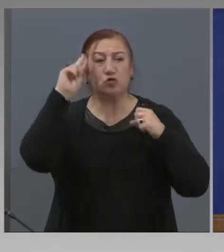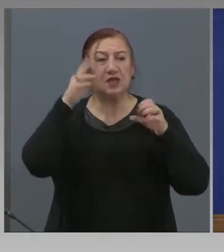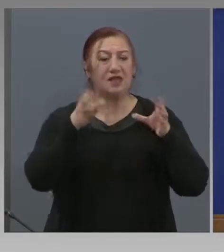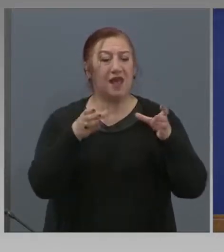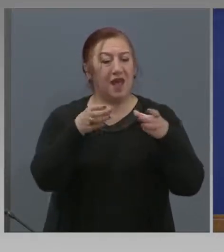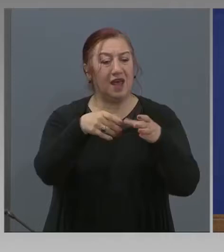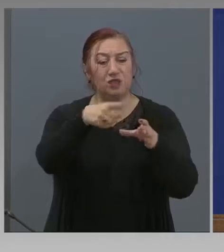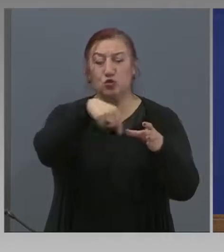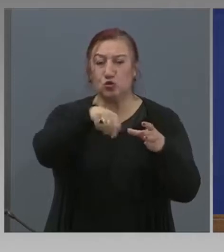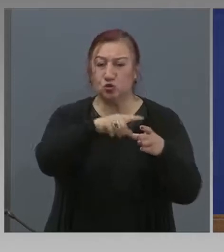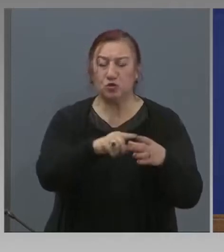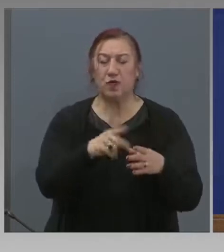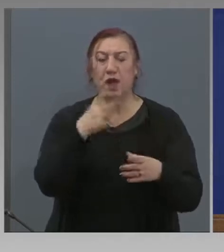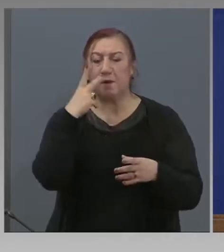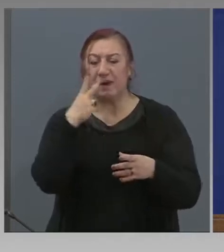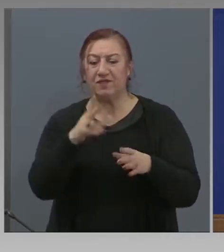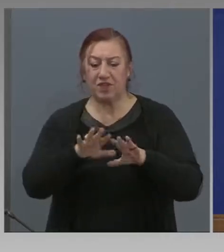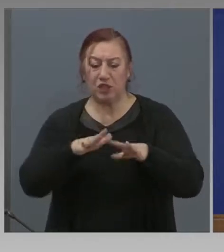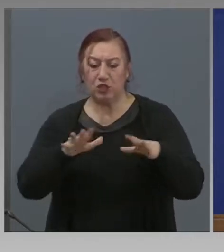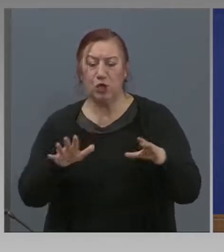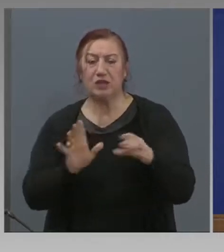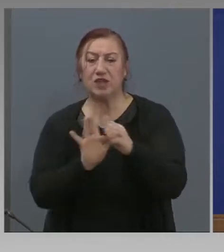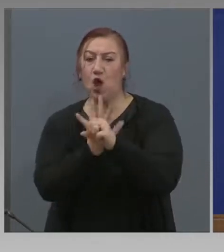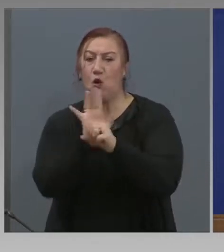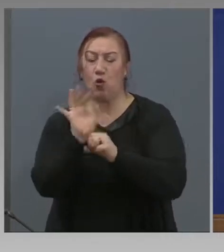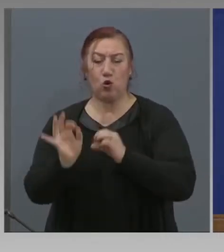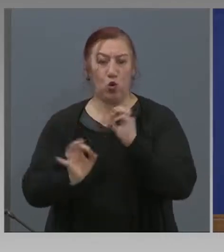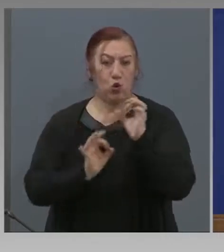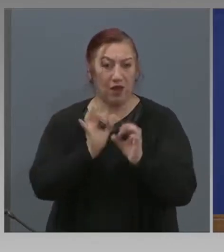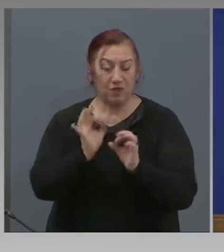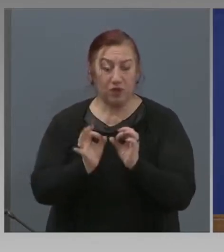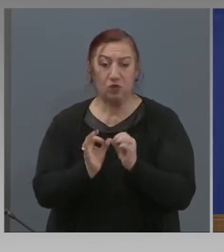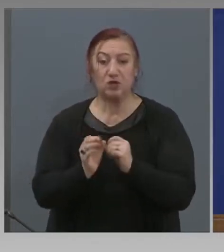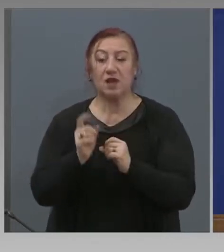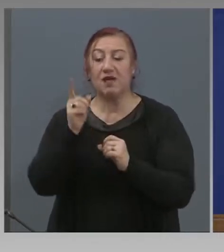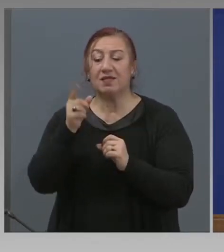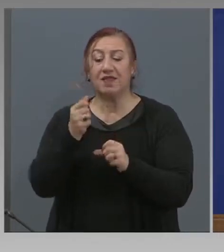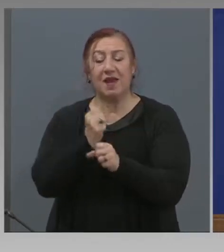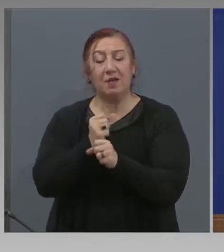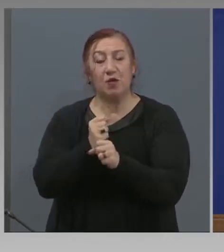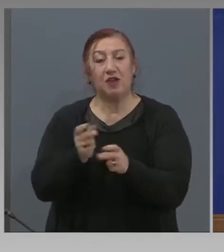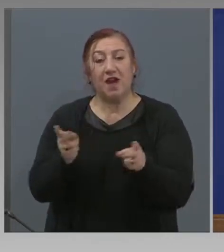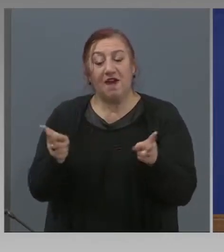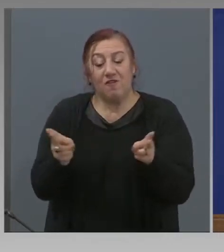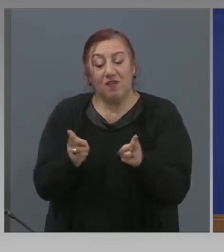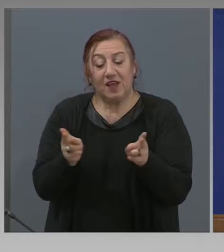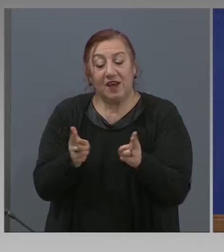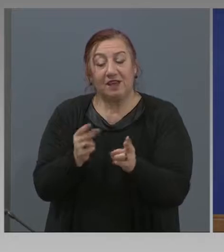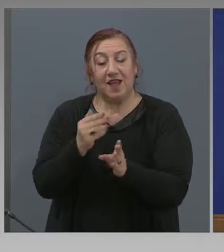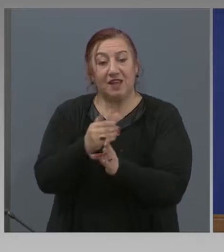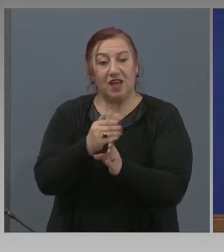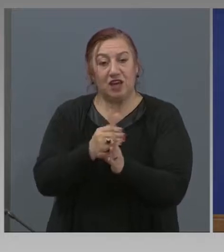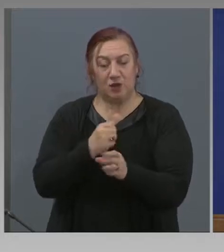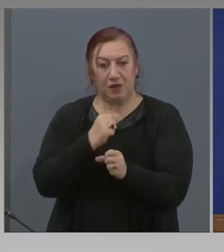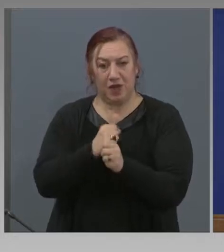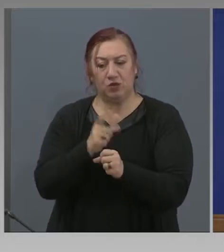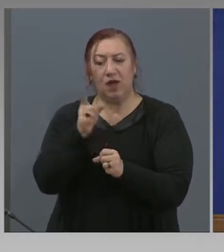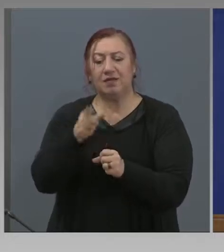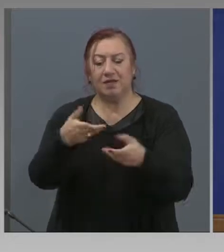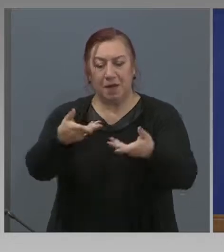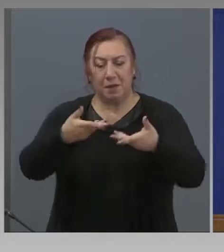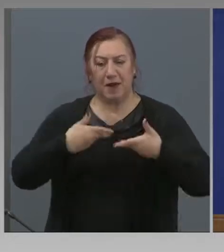ситуацията с коронавирус са в съкретен режим на работа. Т.е. те работят за спешни случаи.